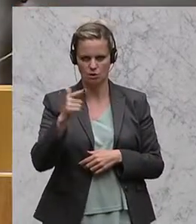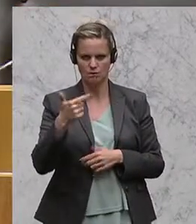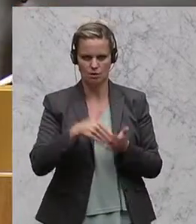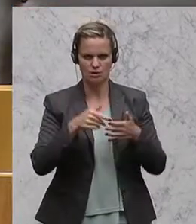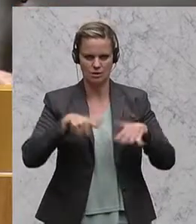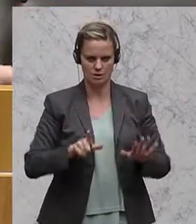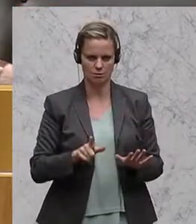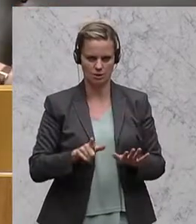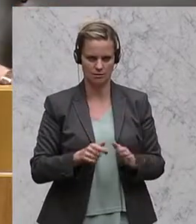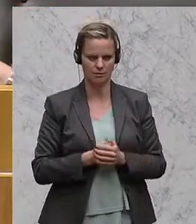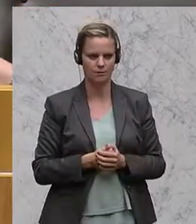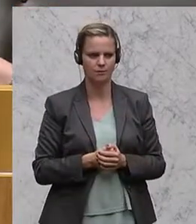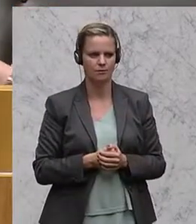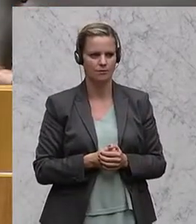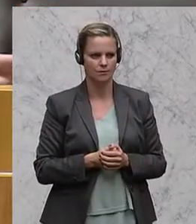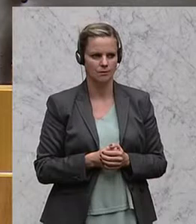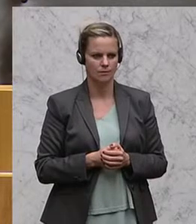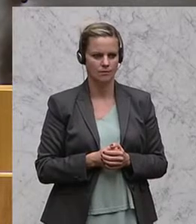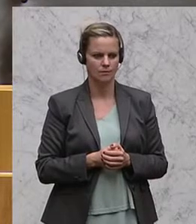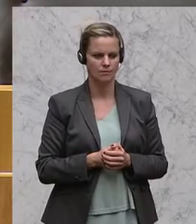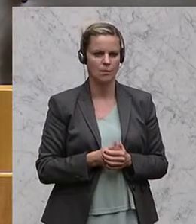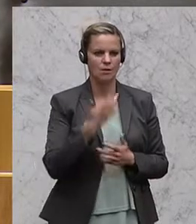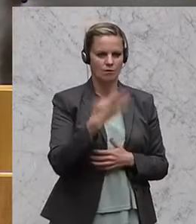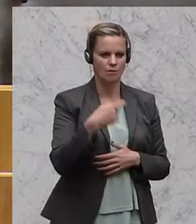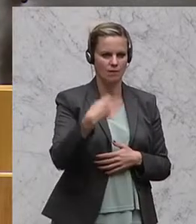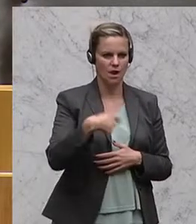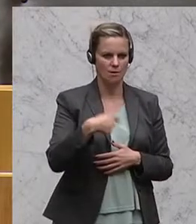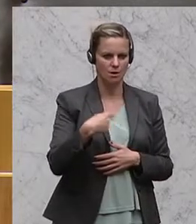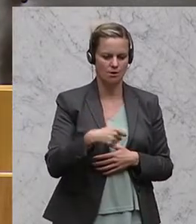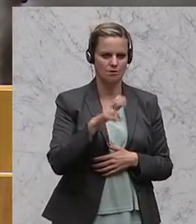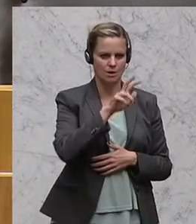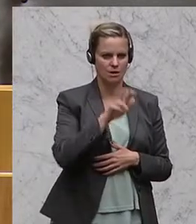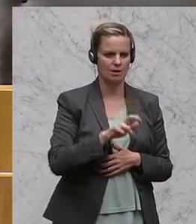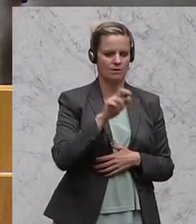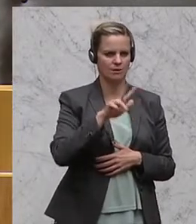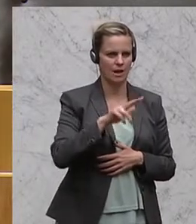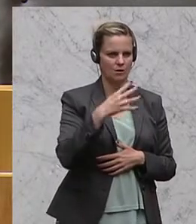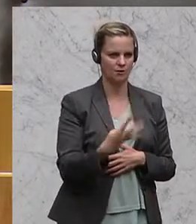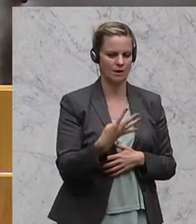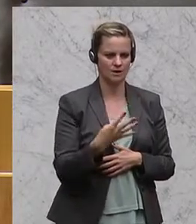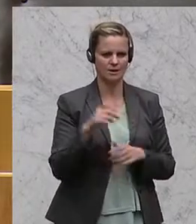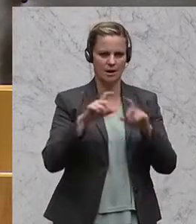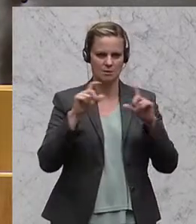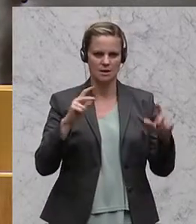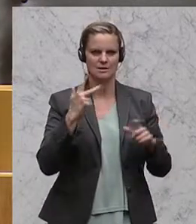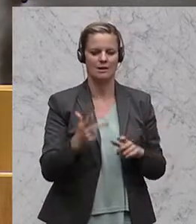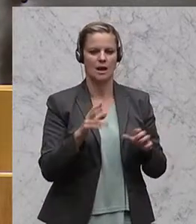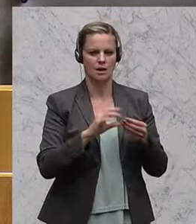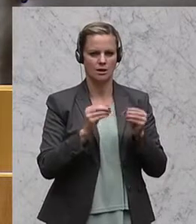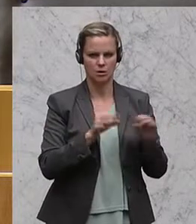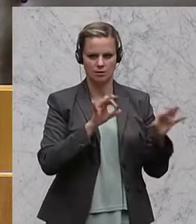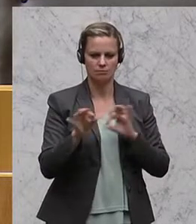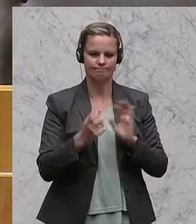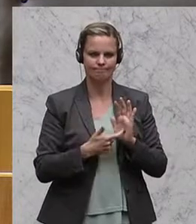setzen. Ferner liegt das von fünf Abgeordneten gemäß § 43 Absatz 3 der Geschäftsordnung gestellte